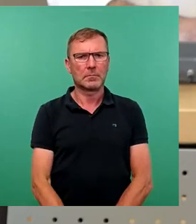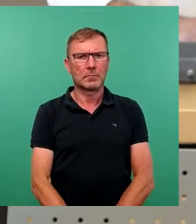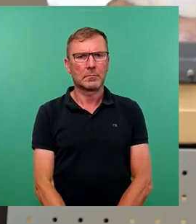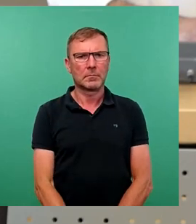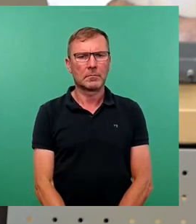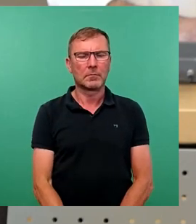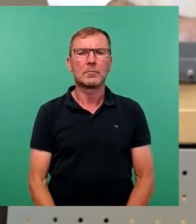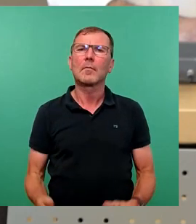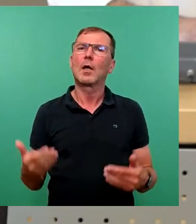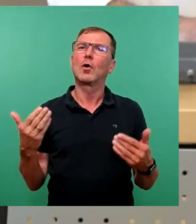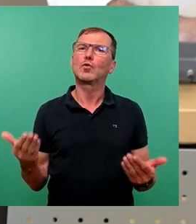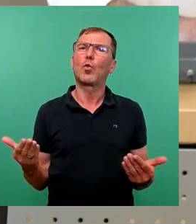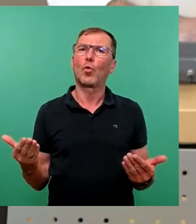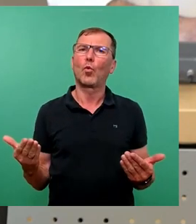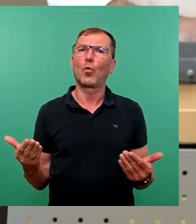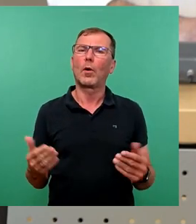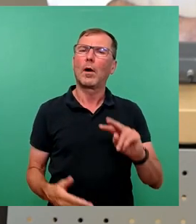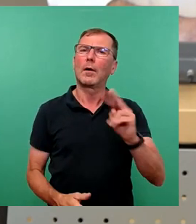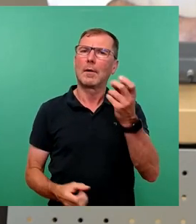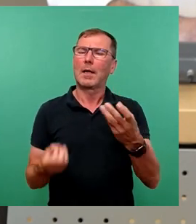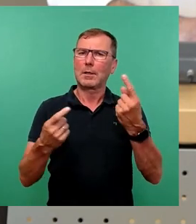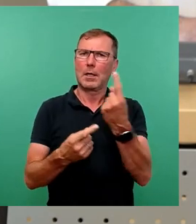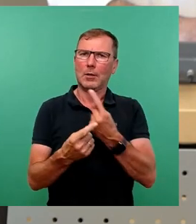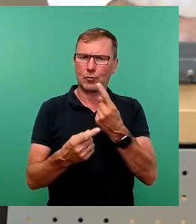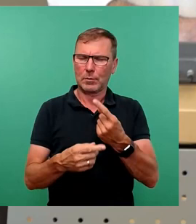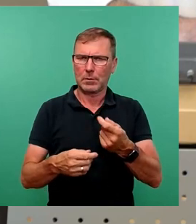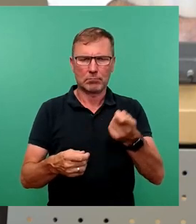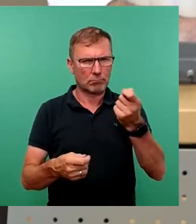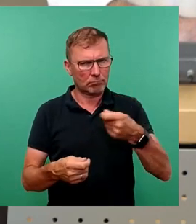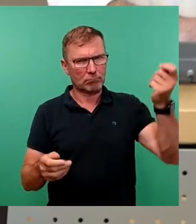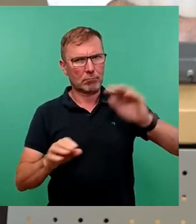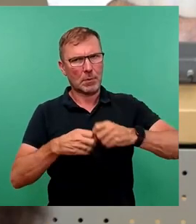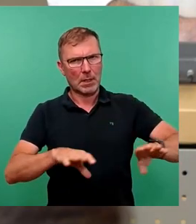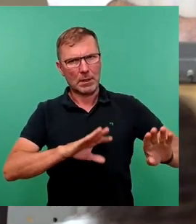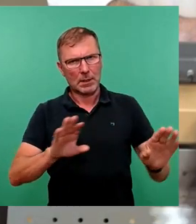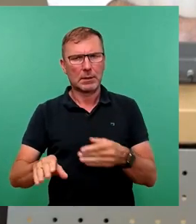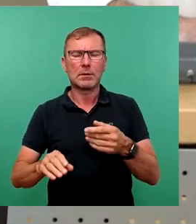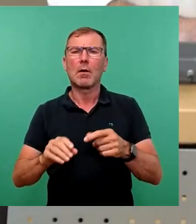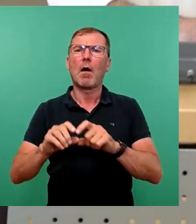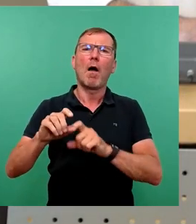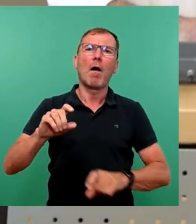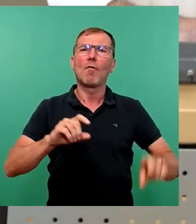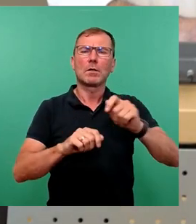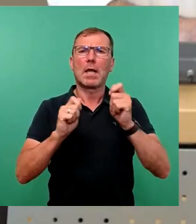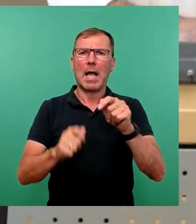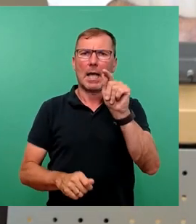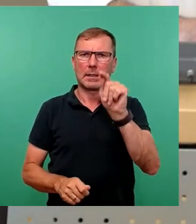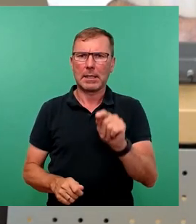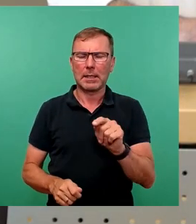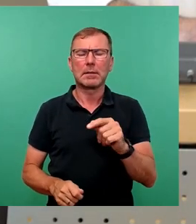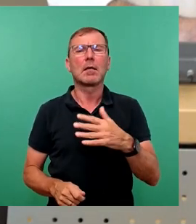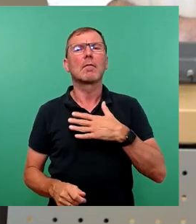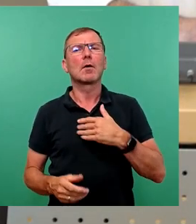So, damit haben wir die zweite Aktuelle Stunde geschafft. Jetzt kommen wir zu den vorgezogenen Anträgen. Da haben wir